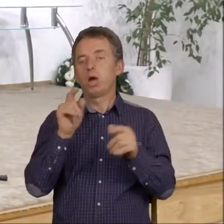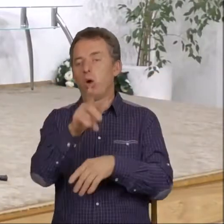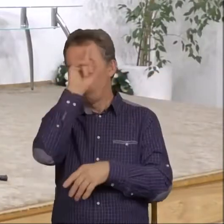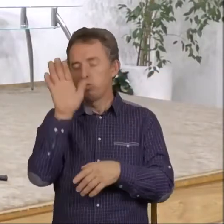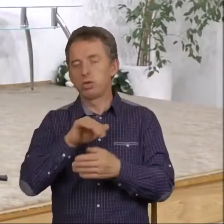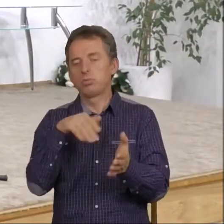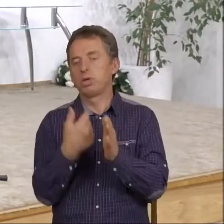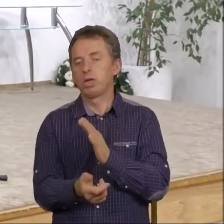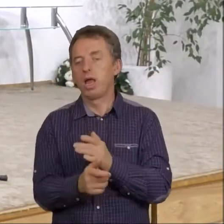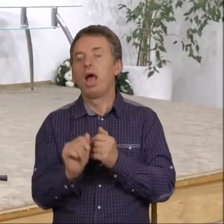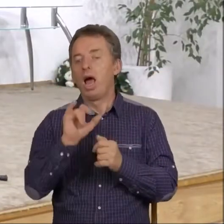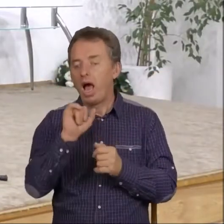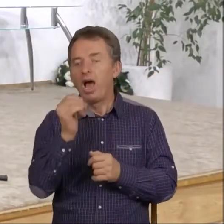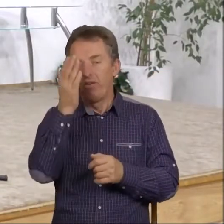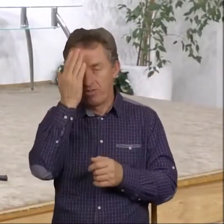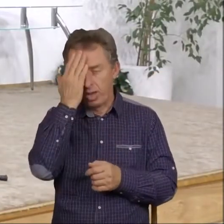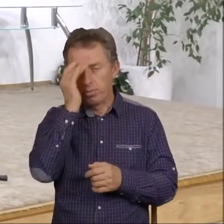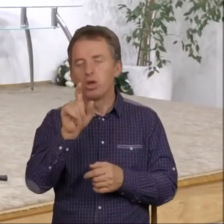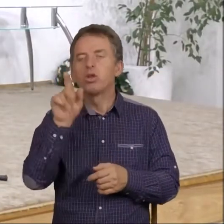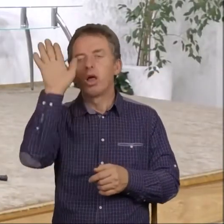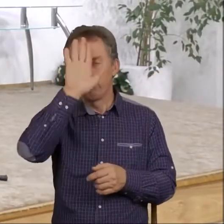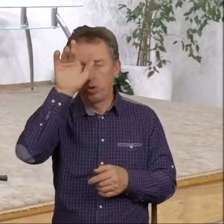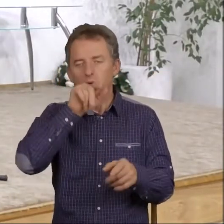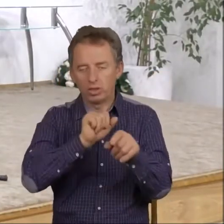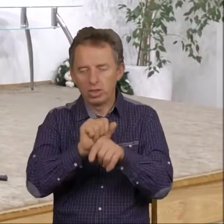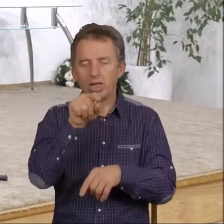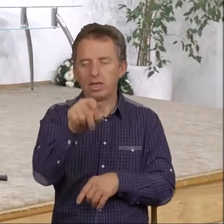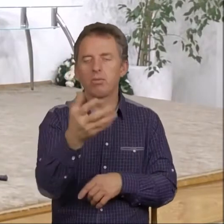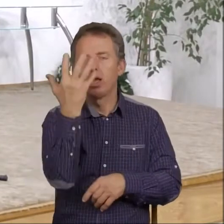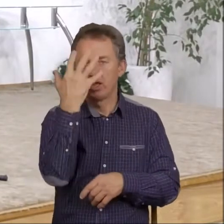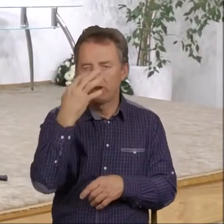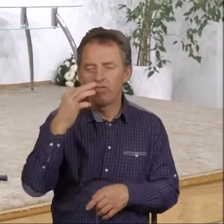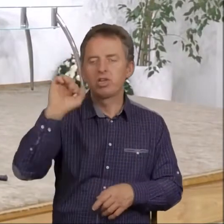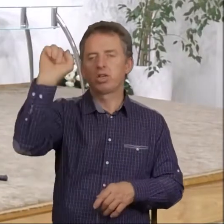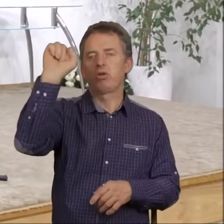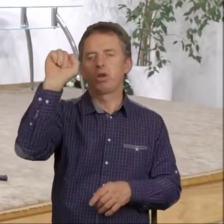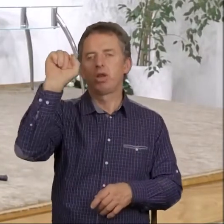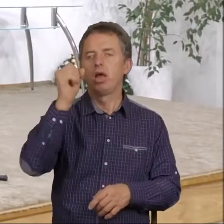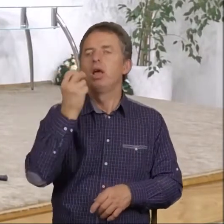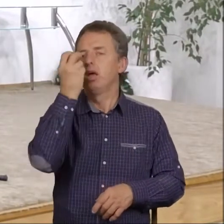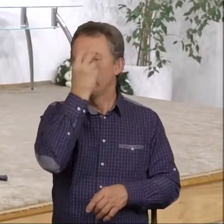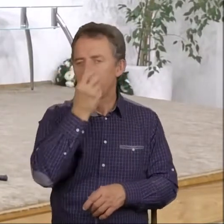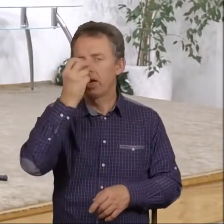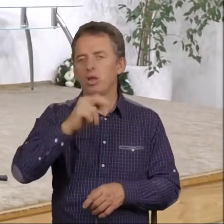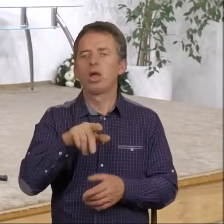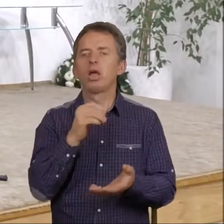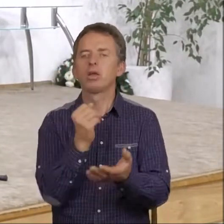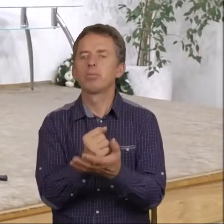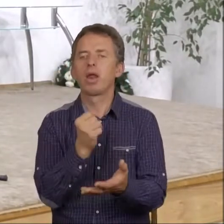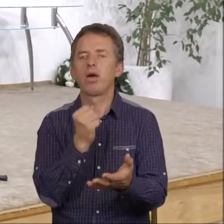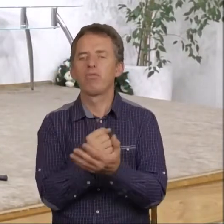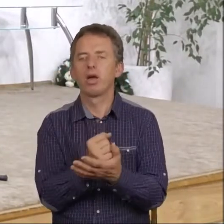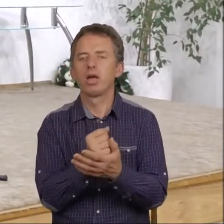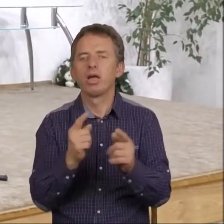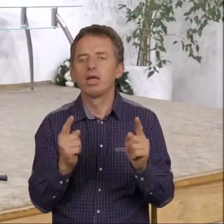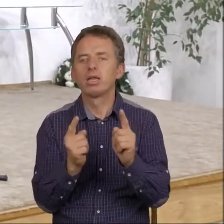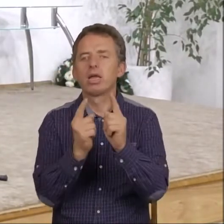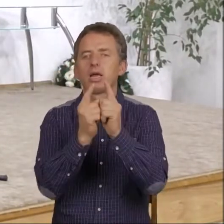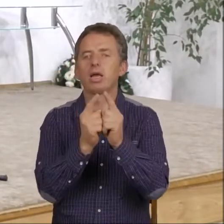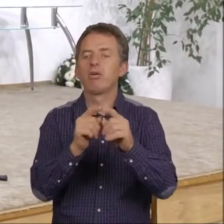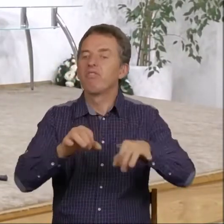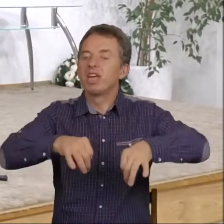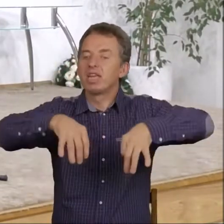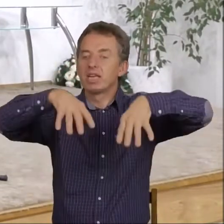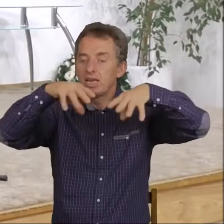my wiemy przecież, że to Bóg jest zwycięzcą. Natomiast interesuje nas ta sprawa wyschnięcia wielkiej rzeki